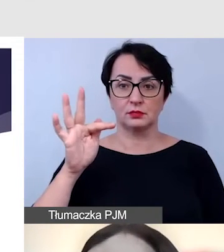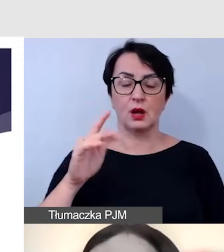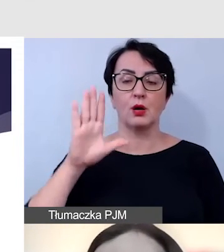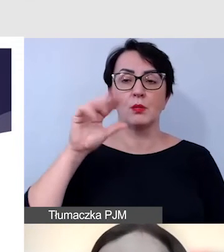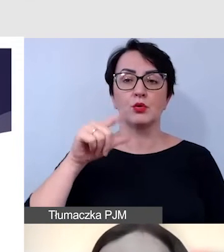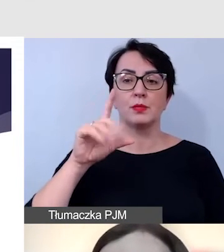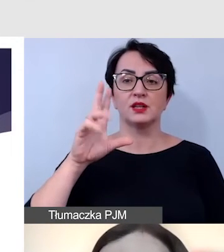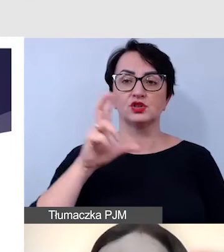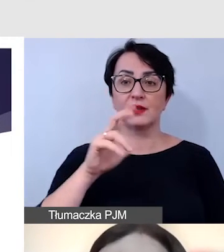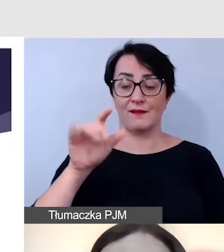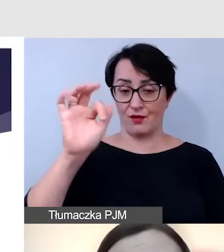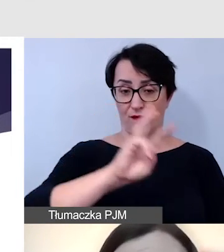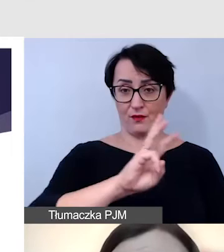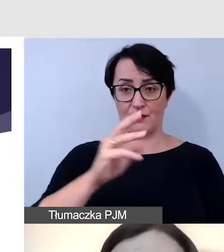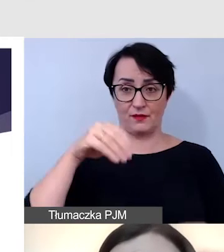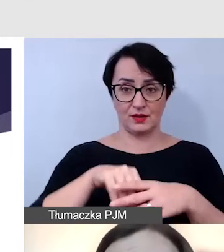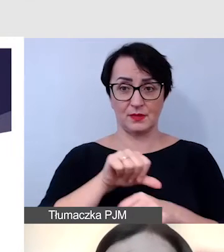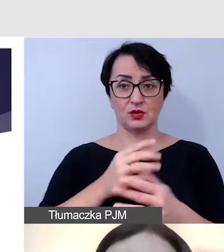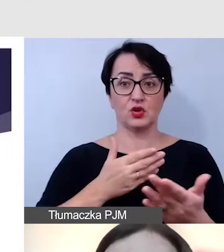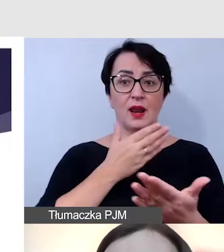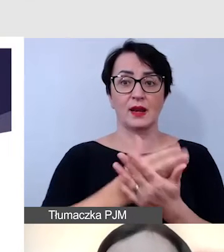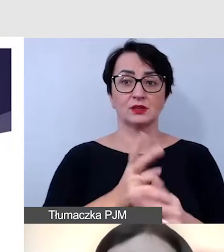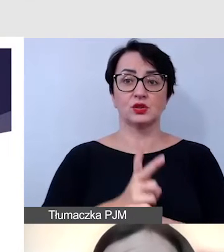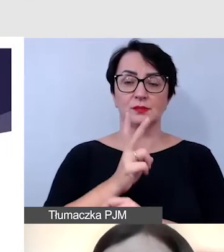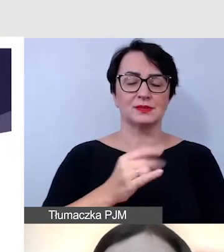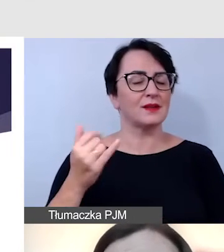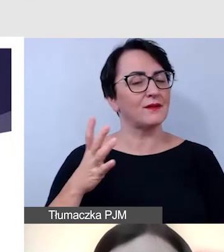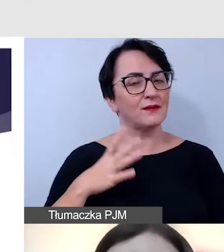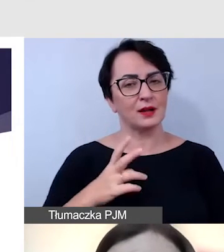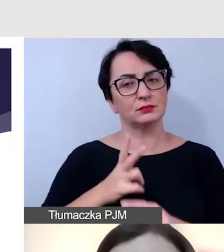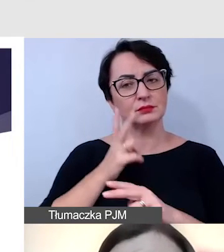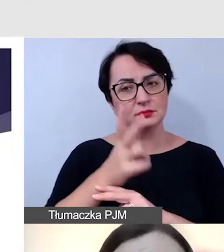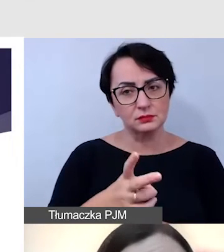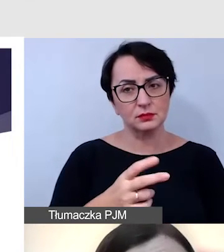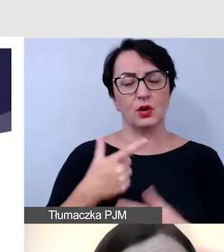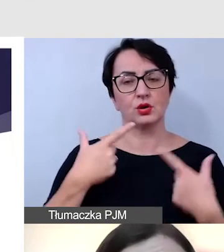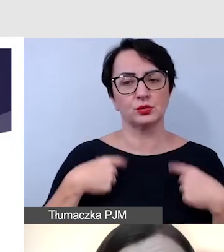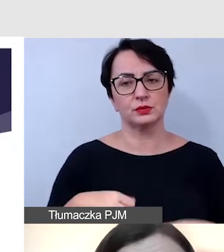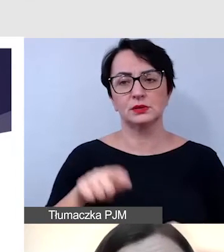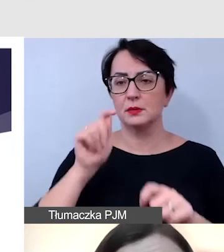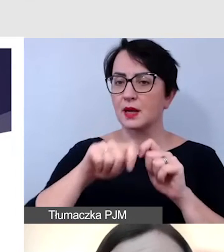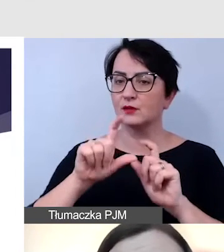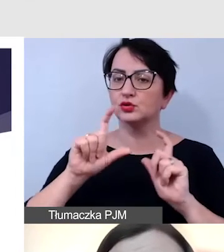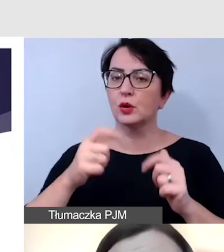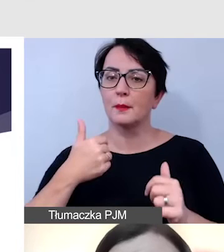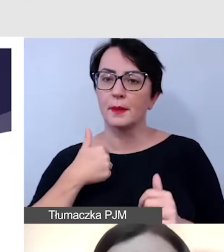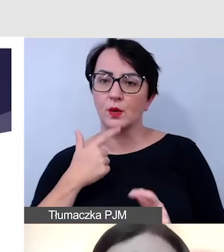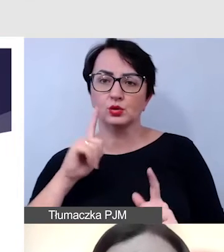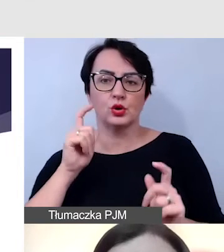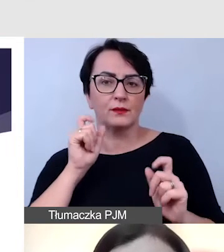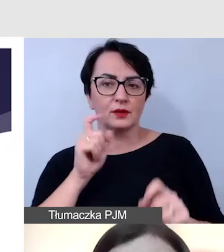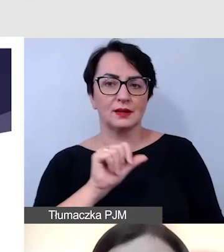internetowej jest deklaracja dostępności, zawsze warto sprawdzić, co tam już zostało napisane, co zostało sprawdzone i